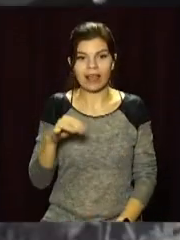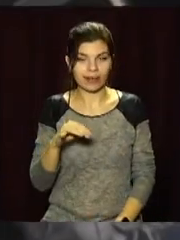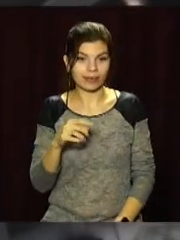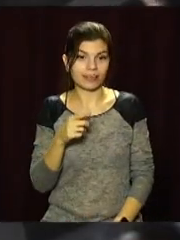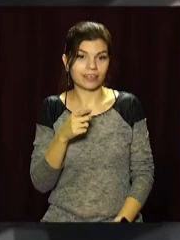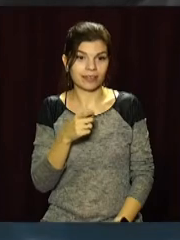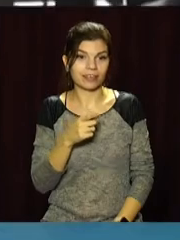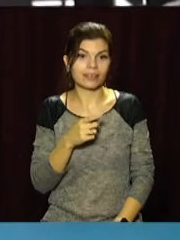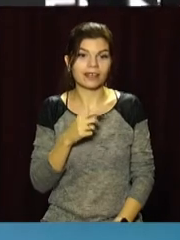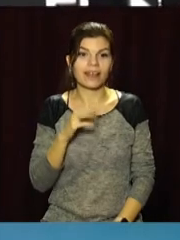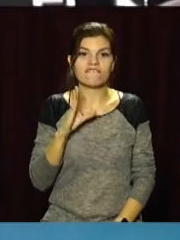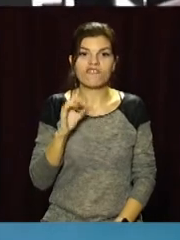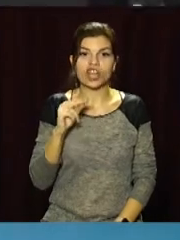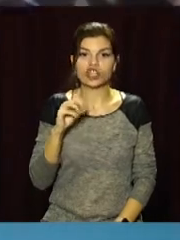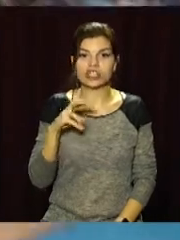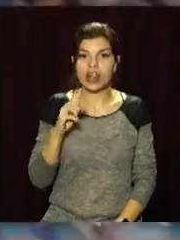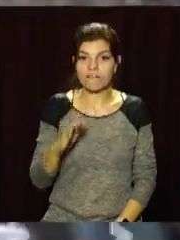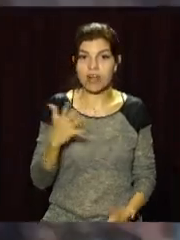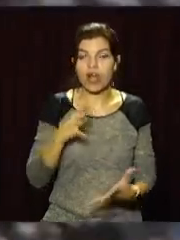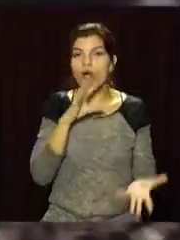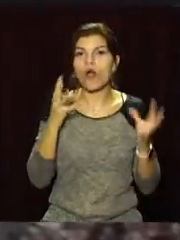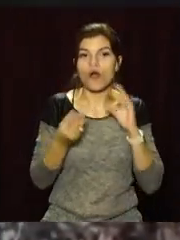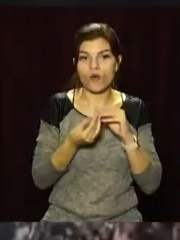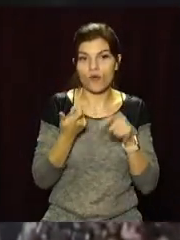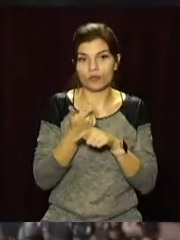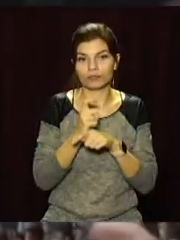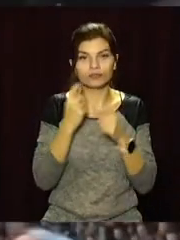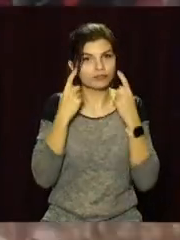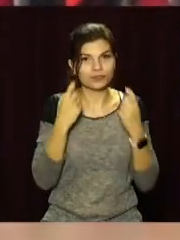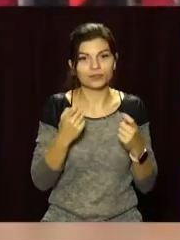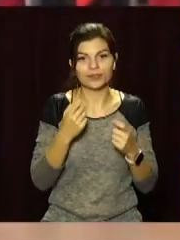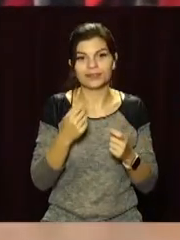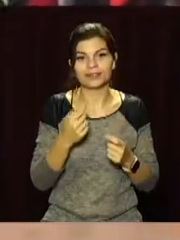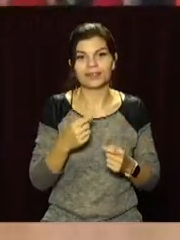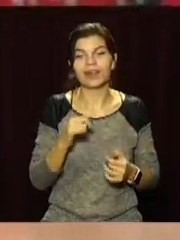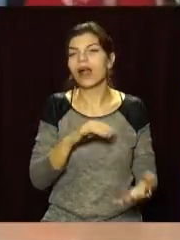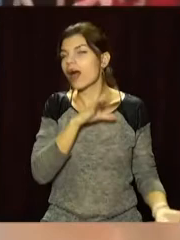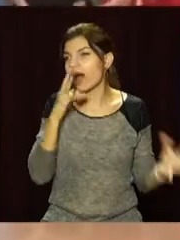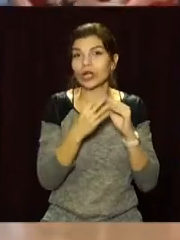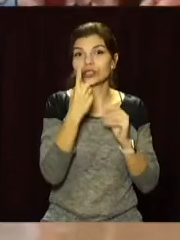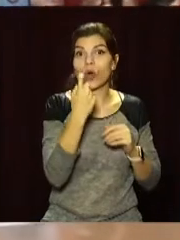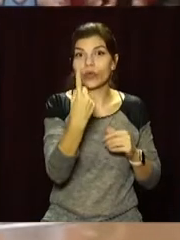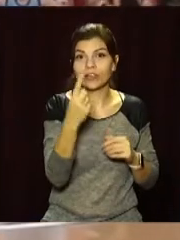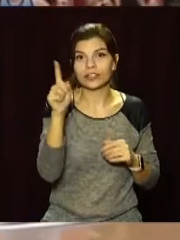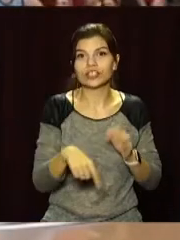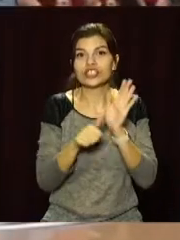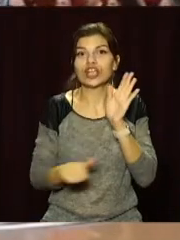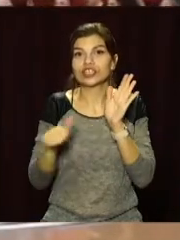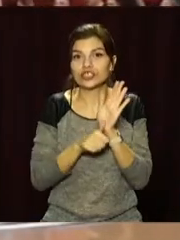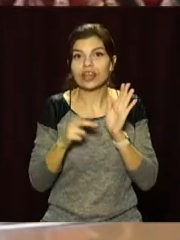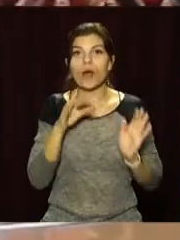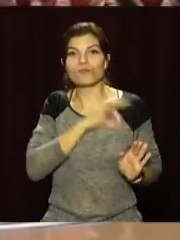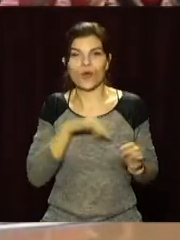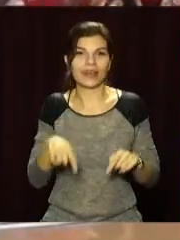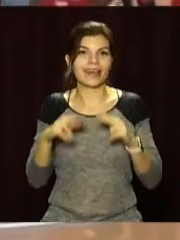Терел і В'ячеслав Кравцов, які і завершили розгром команди суперника. У підсумку 101-66 на користь